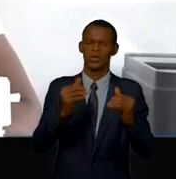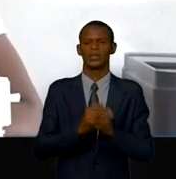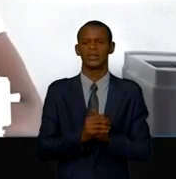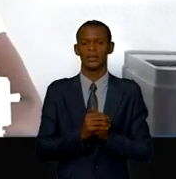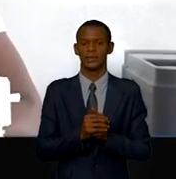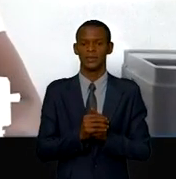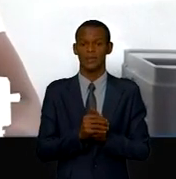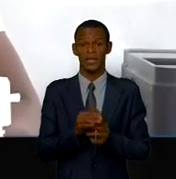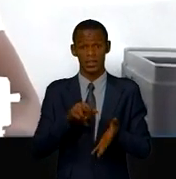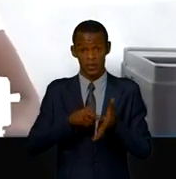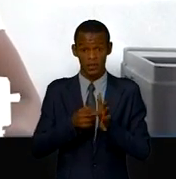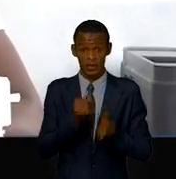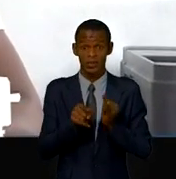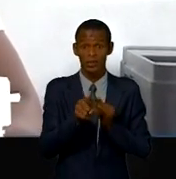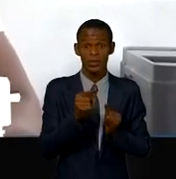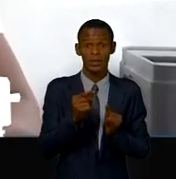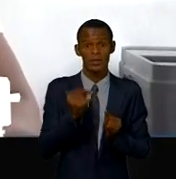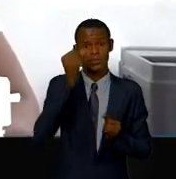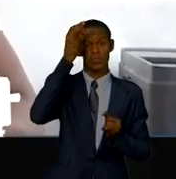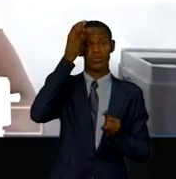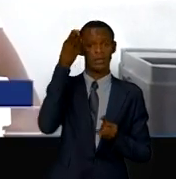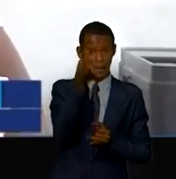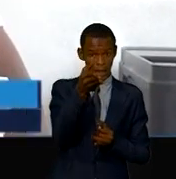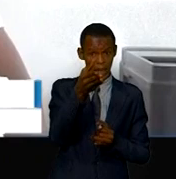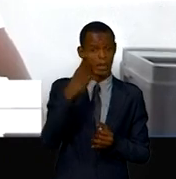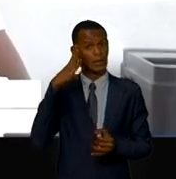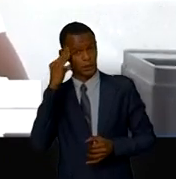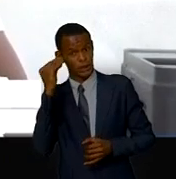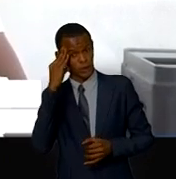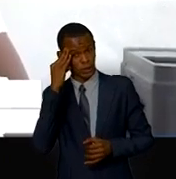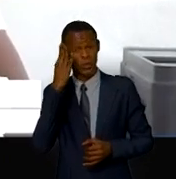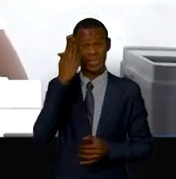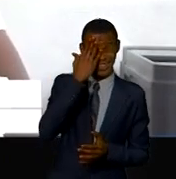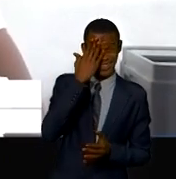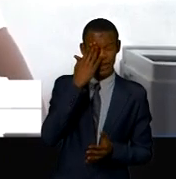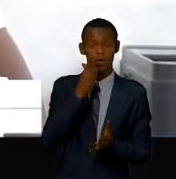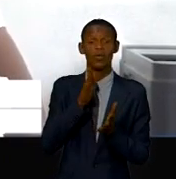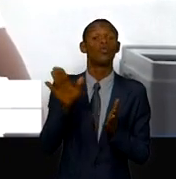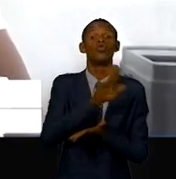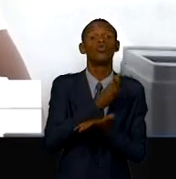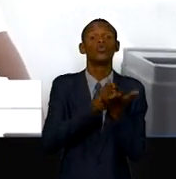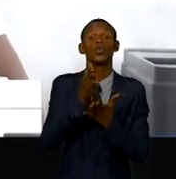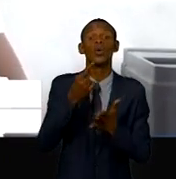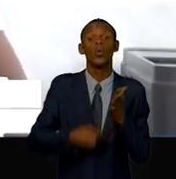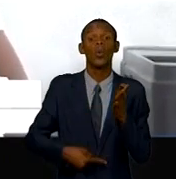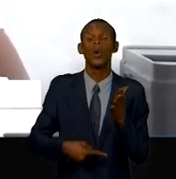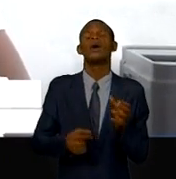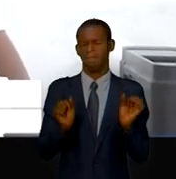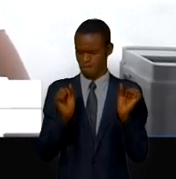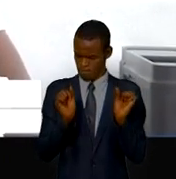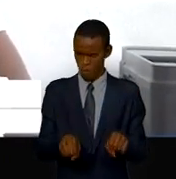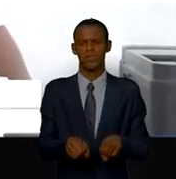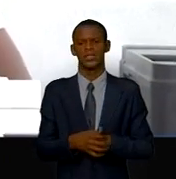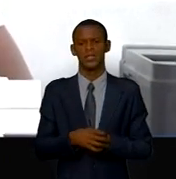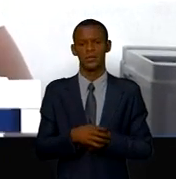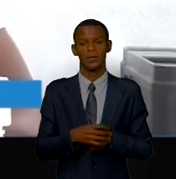avez la connaissance, que vous connaissez vos droits, je crois que comme je dis toujours les femmes sont capables de réussir, d'entreprendre et de